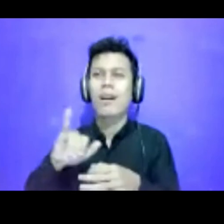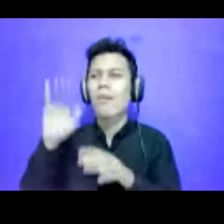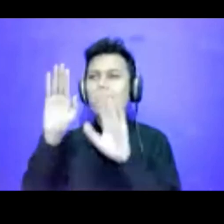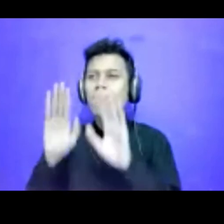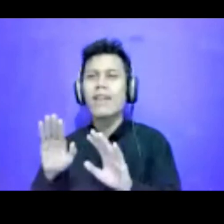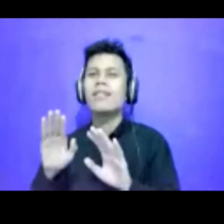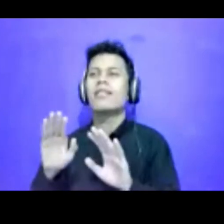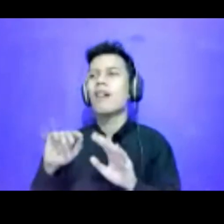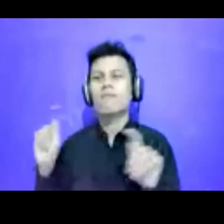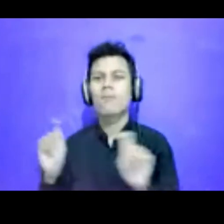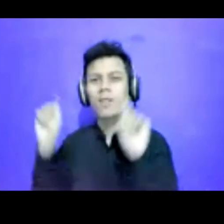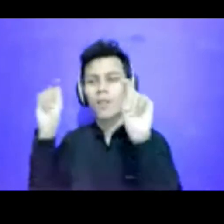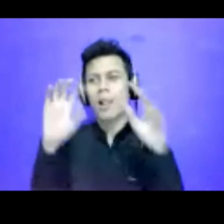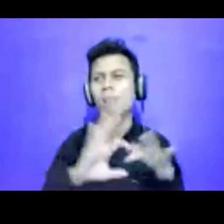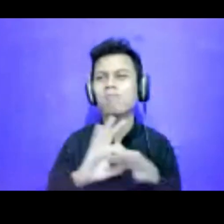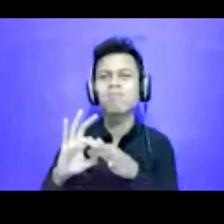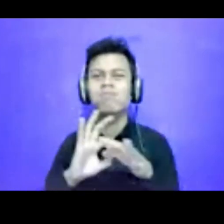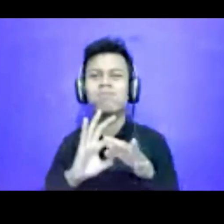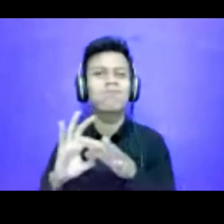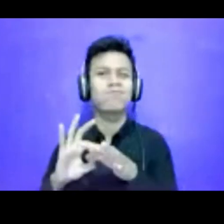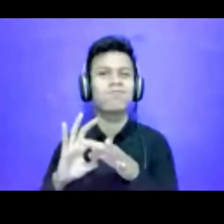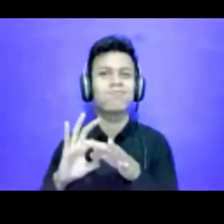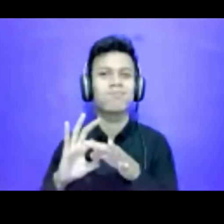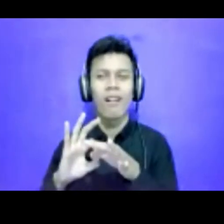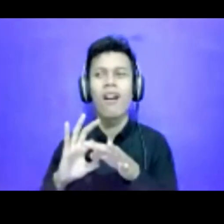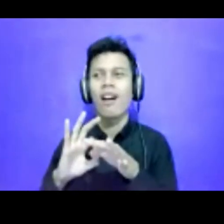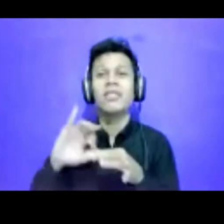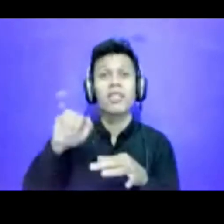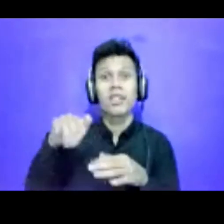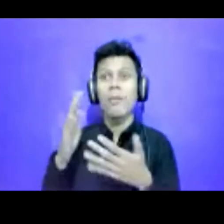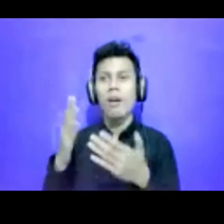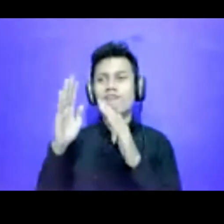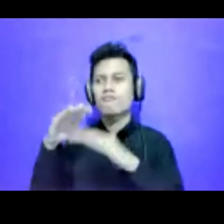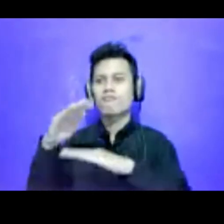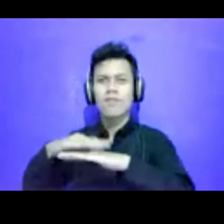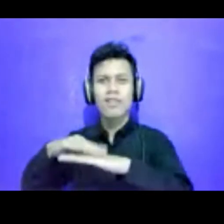hasil liputan jurnalisme data, bisa juga dinikmati oleh teman-teman disabilitas.